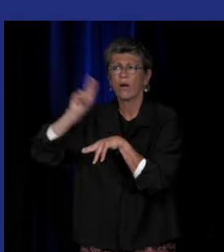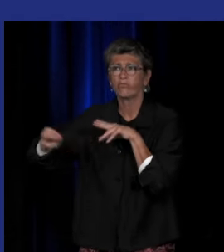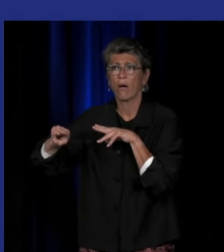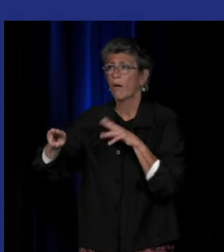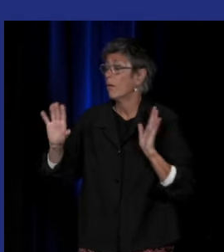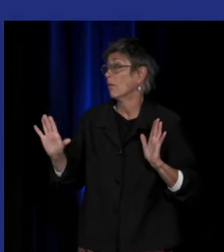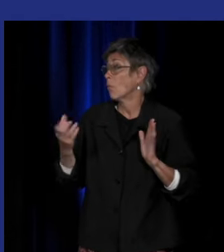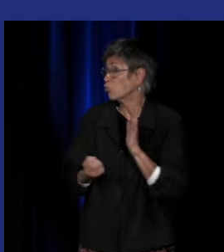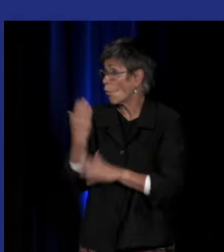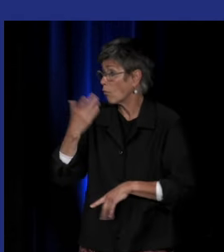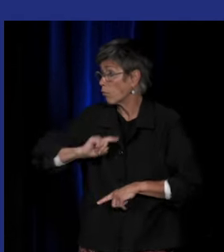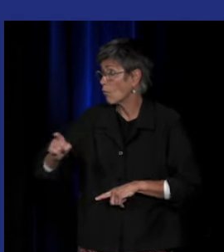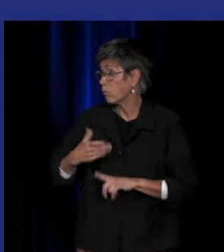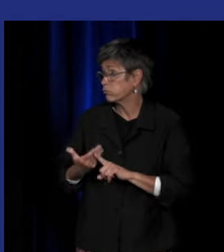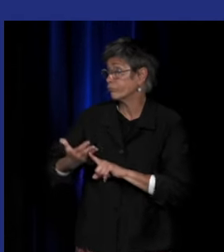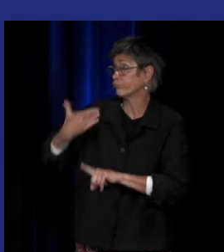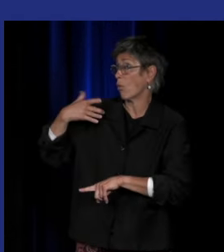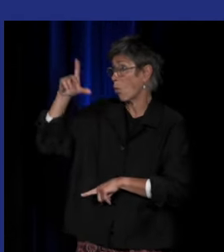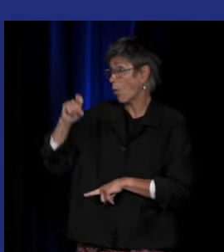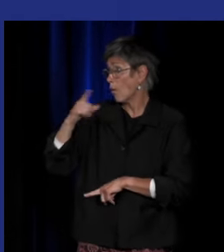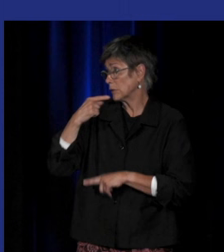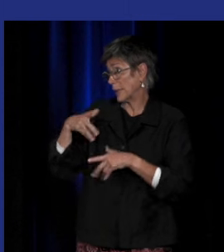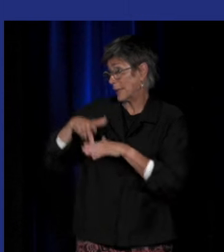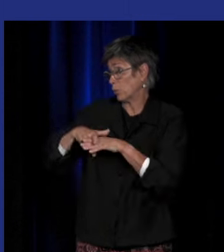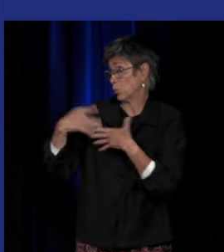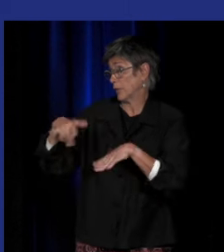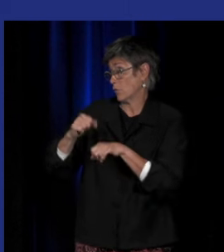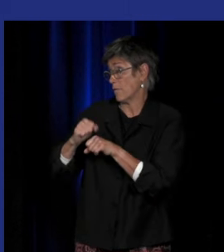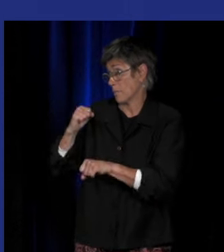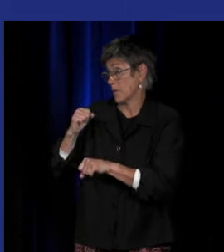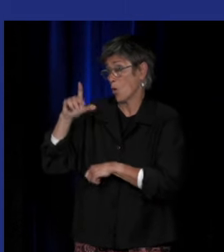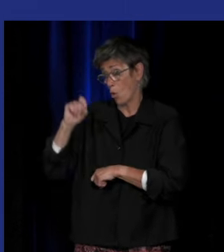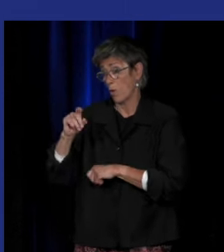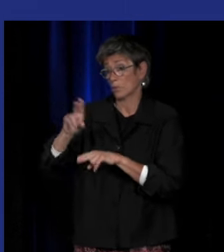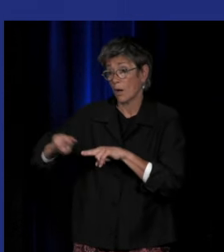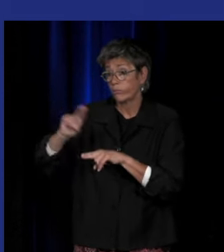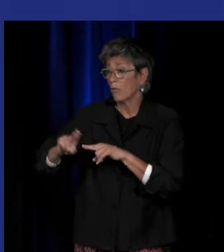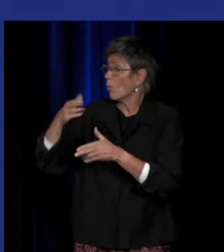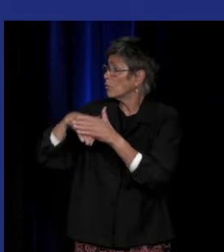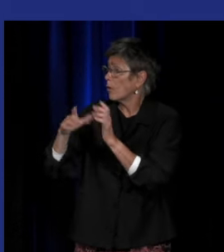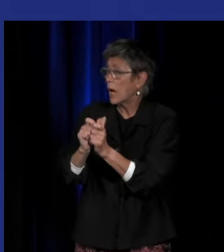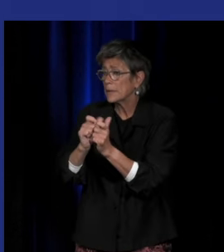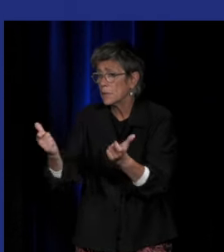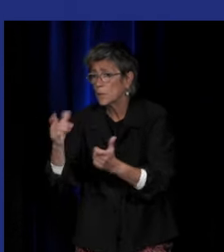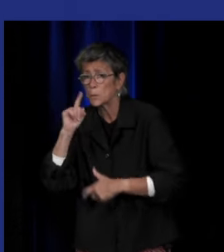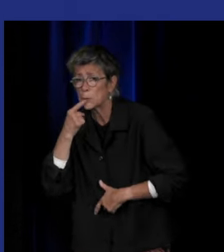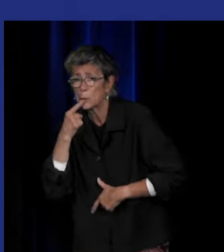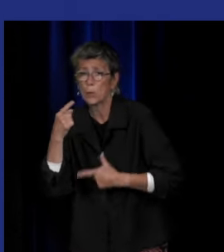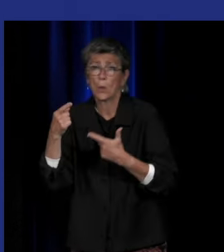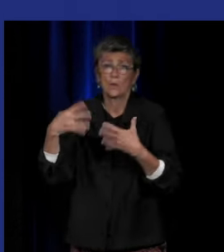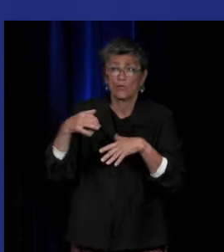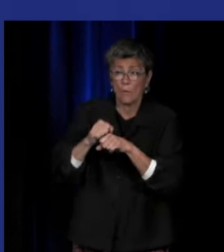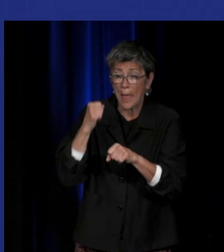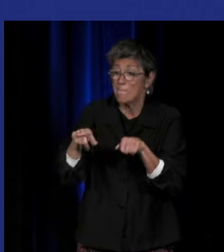n'est pas chose nouvelle elle commence au début du 19e siècle elle commence dans les instituts des sourds du 19e siècle